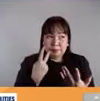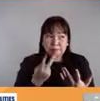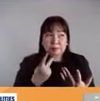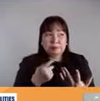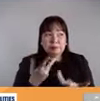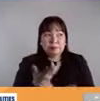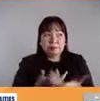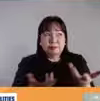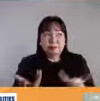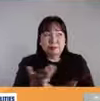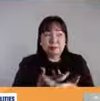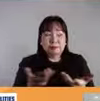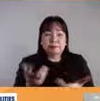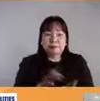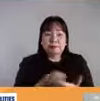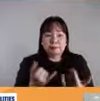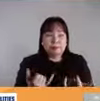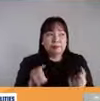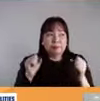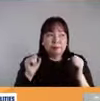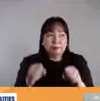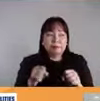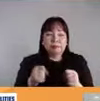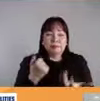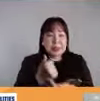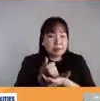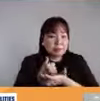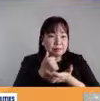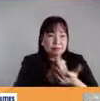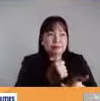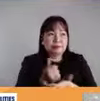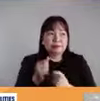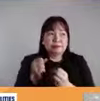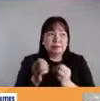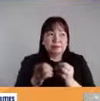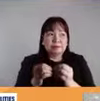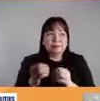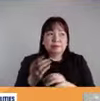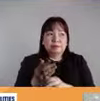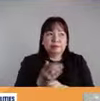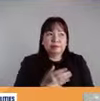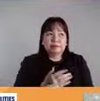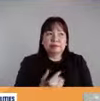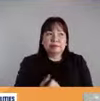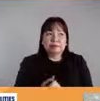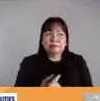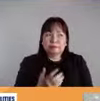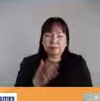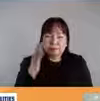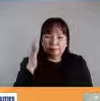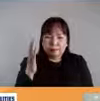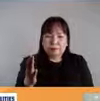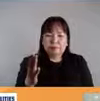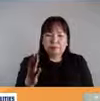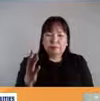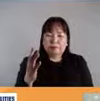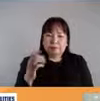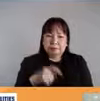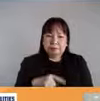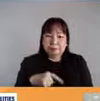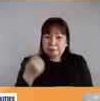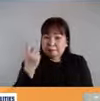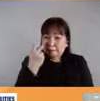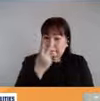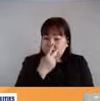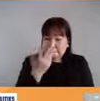-uusap po natin ay makakatulong na mas pang mag-improve sa mga darating na panahon Ma'am Chrissy is there anything that